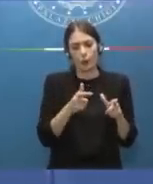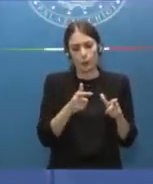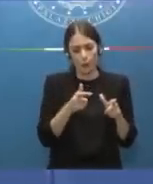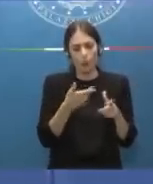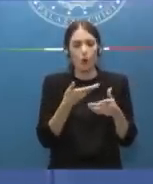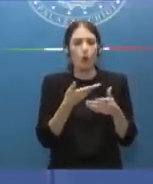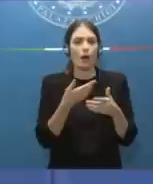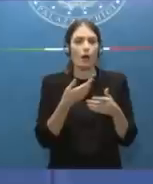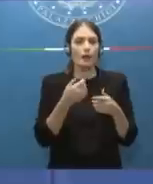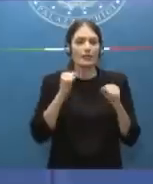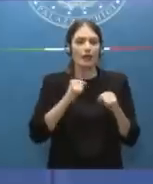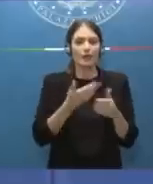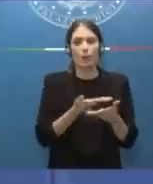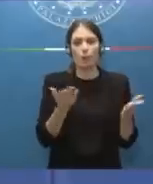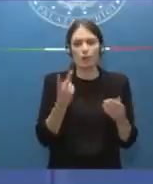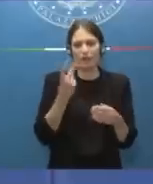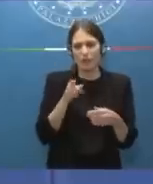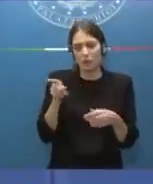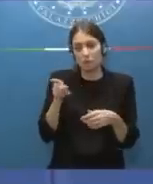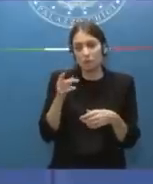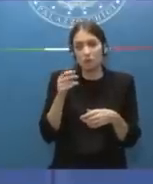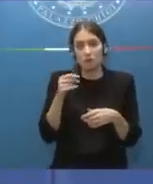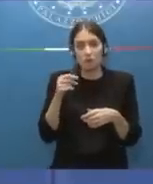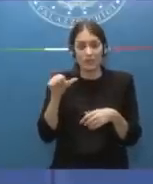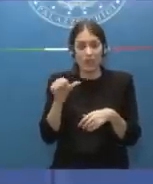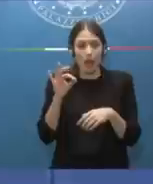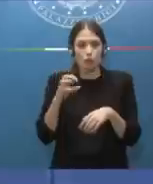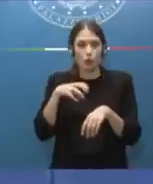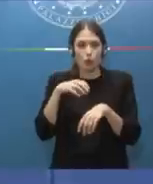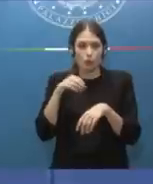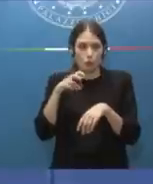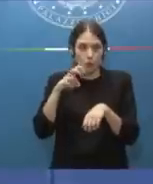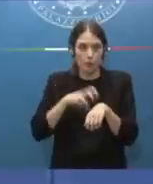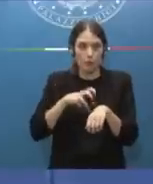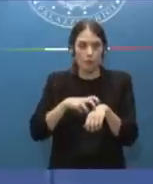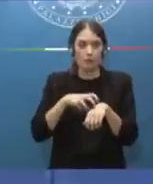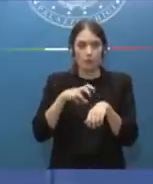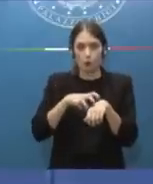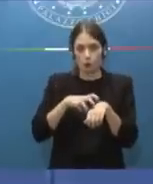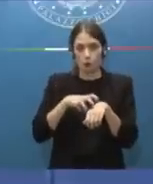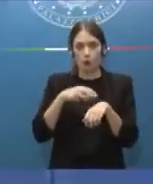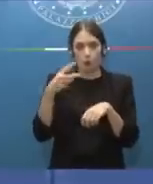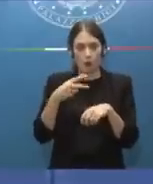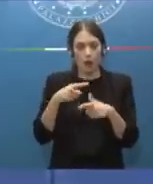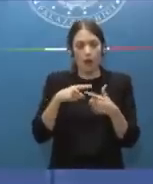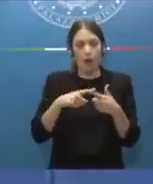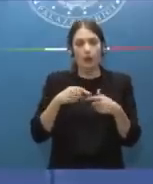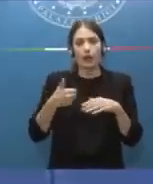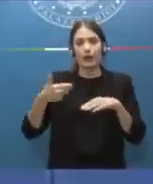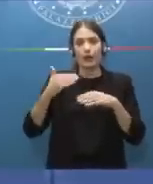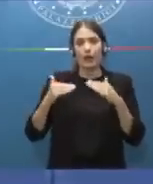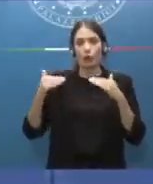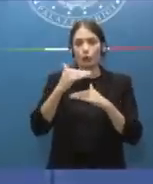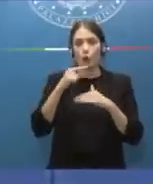è un po' curioso che qualcuno che è medico nucleare, membro dell'Istituto Superiore di Sanità, rettore della facoltà,